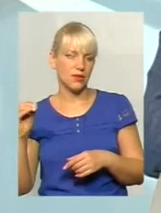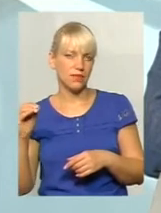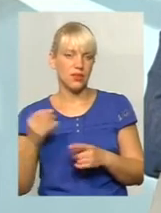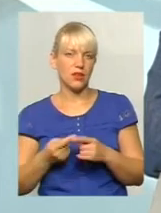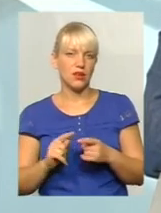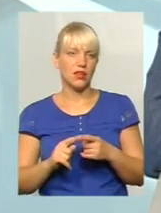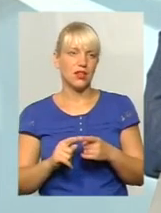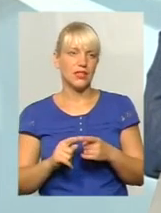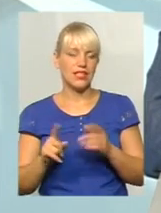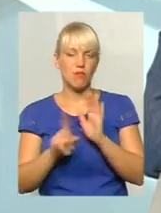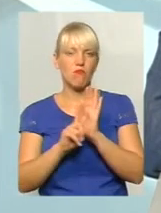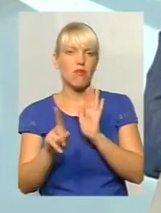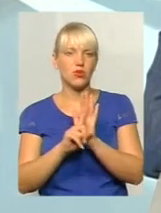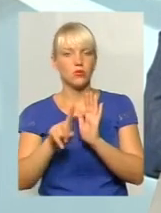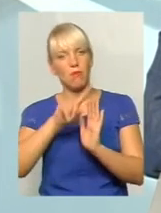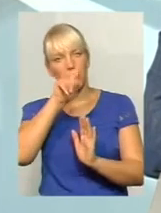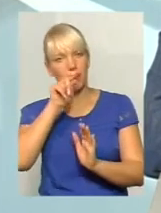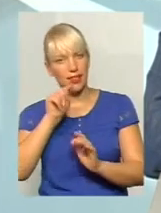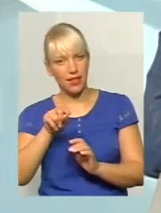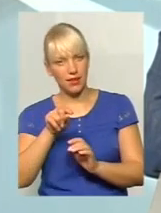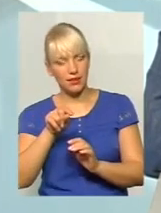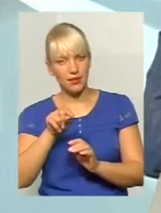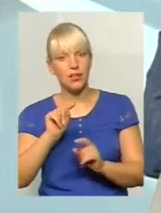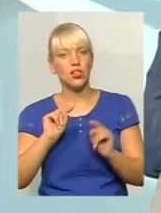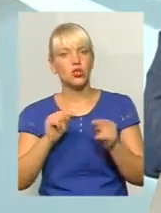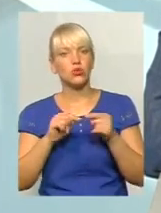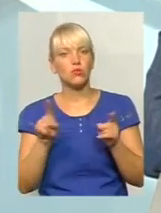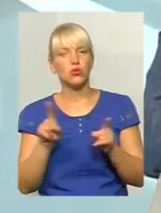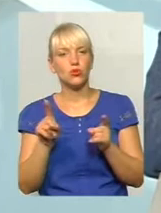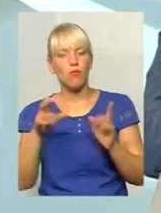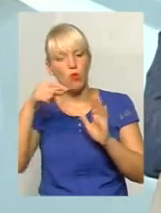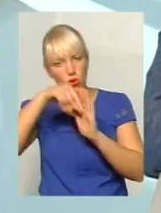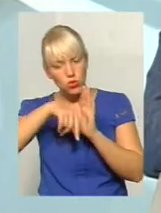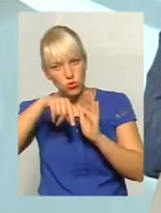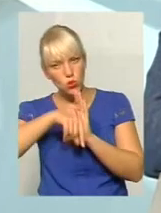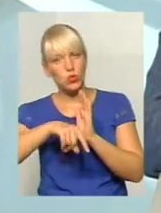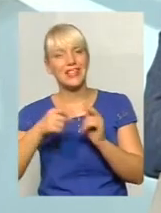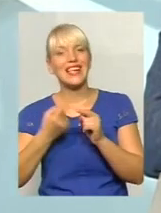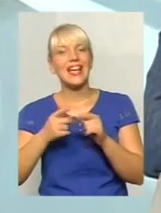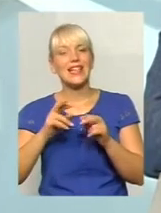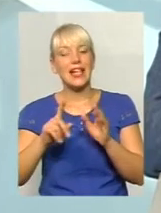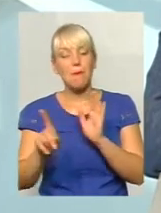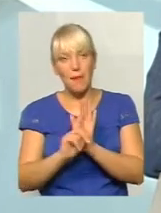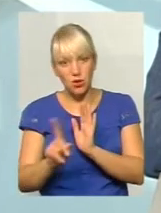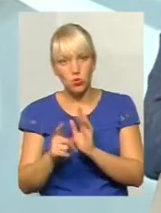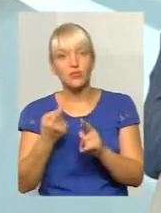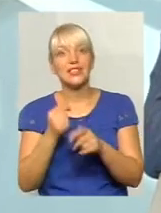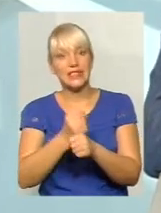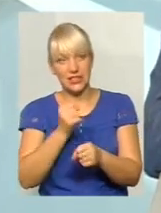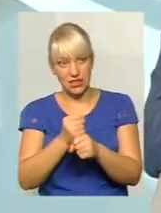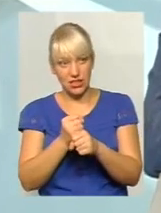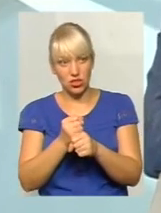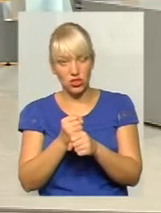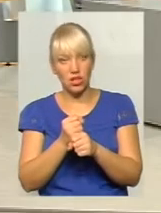Даний маршрут, він ще стоїть під питанням. Тому що, по суті, як такий маршрут, він діючий в